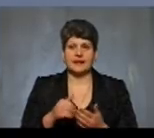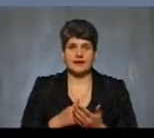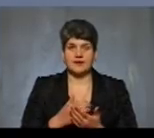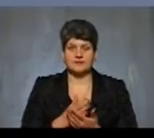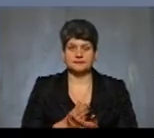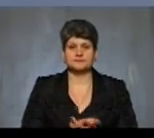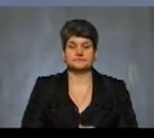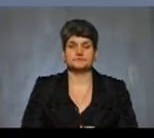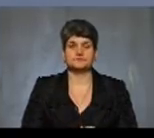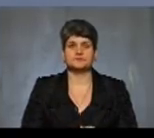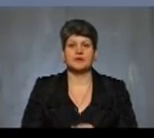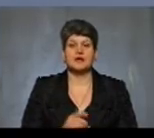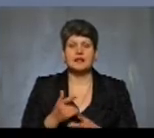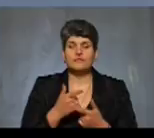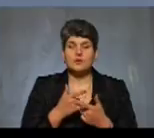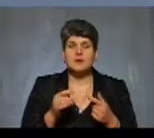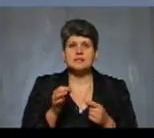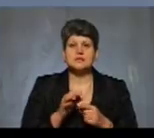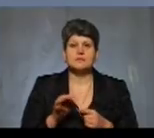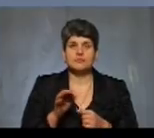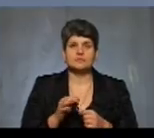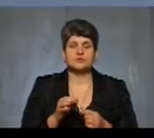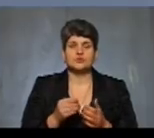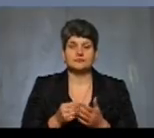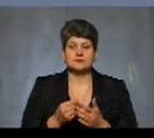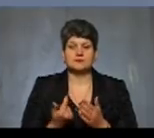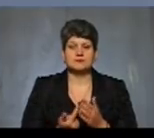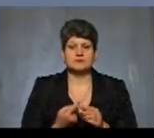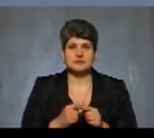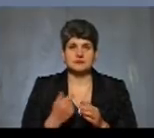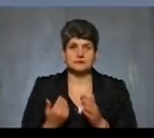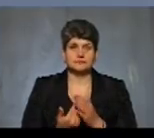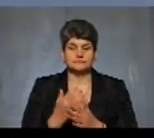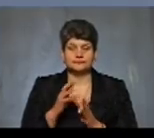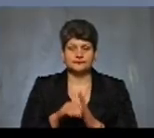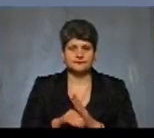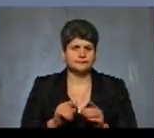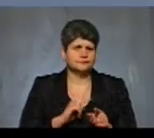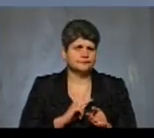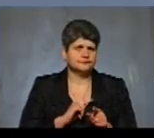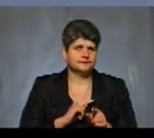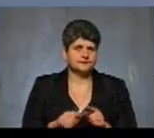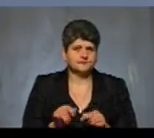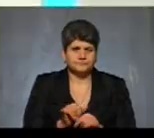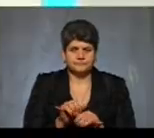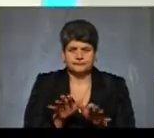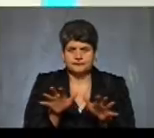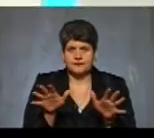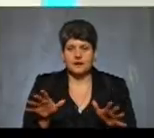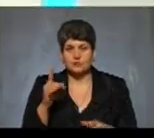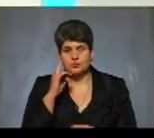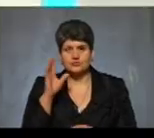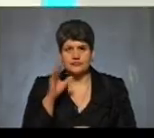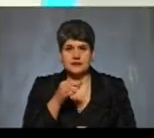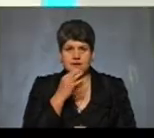таким чином можна повернути. Адже інформація про ці нововведення швидко поширилася мережами, так, і здавалося, що всі ліки можна